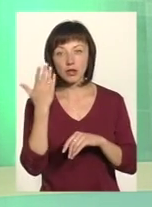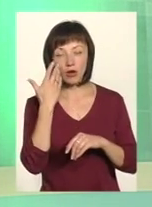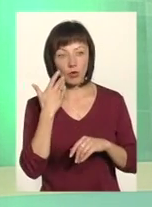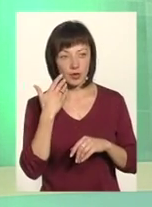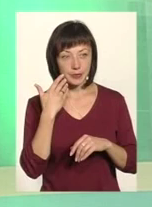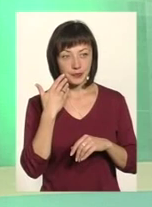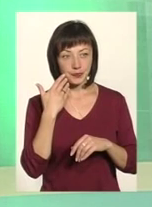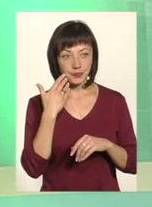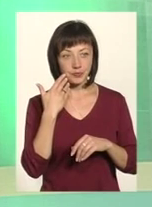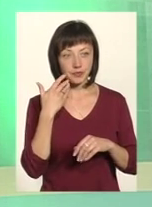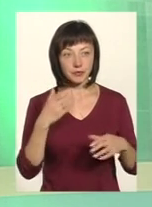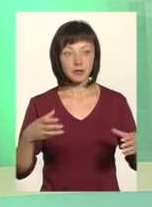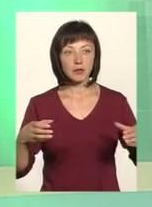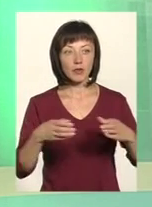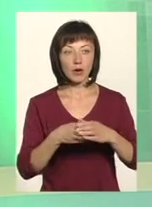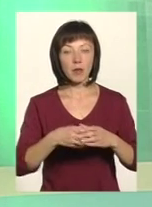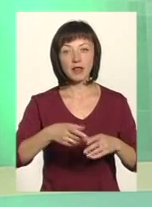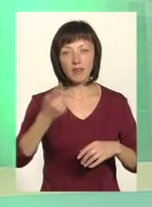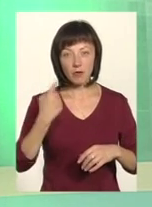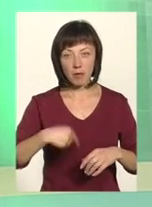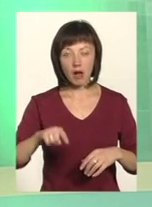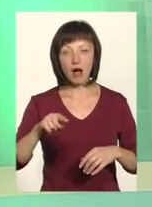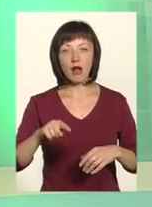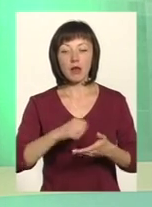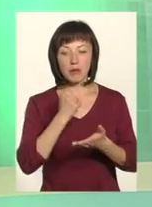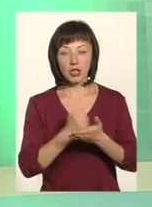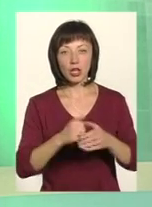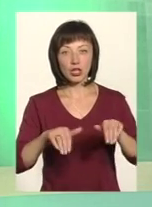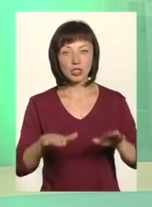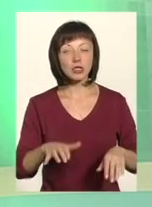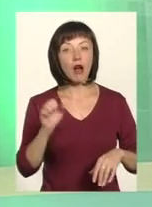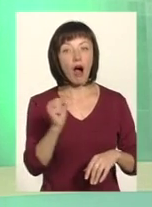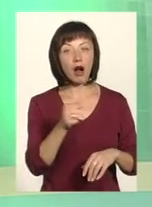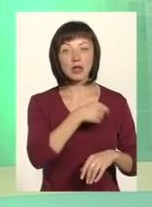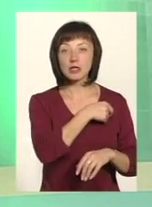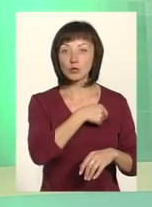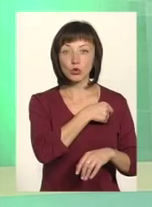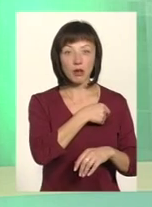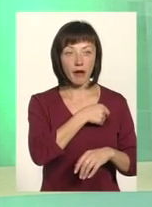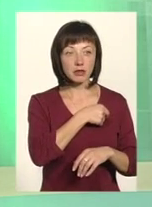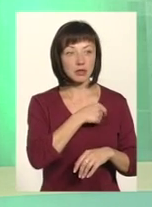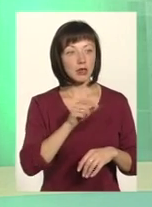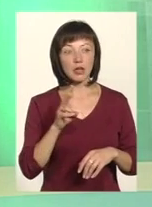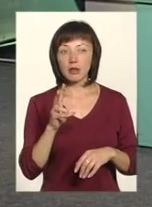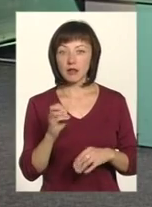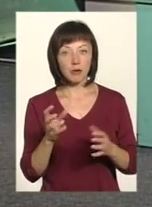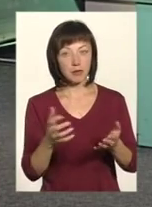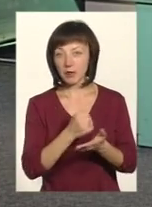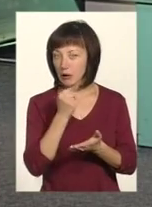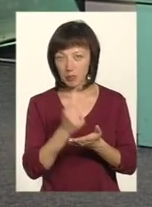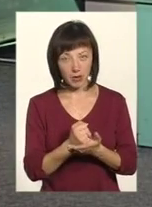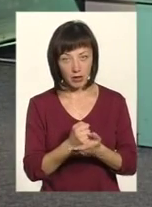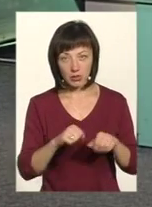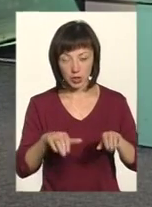громада вимагала прийняти рішення, депутати не приймали рішення.